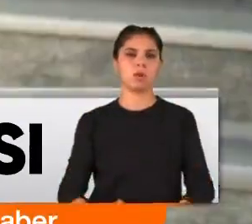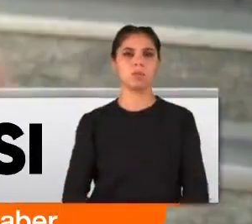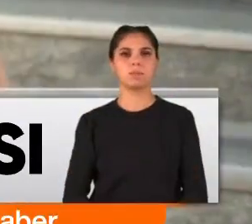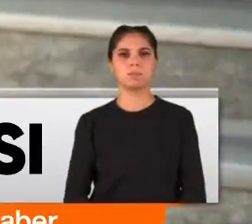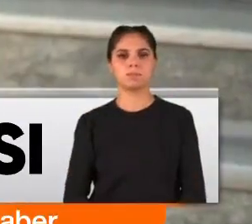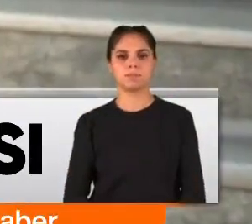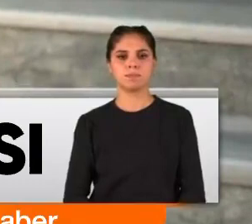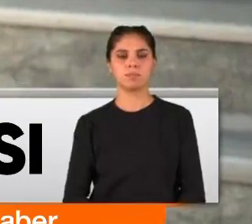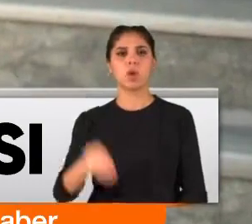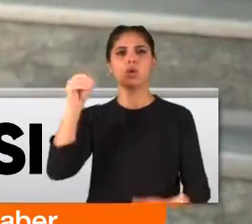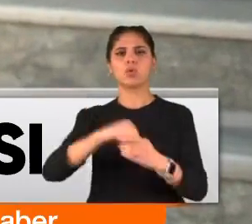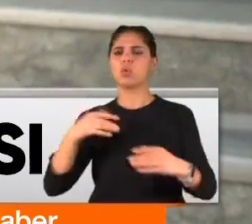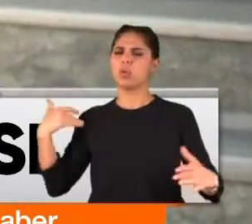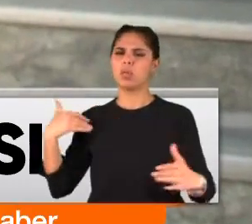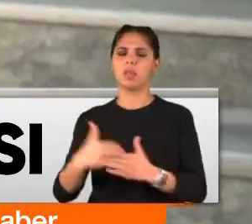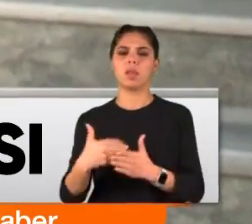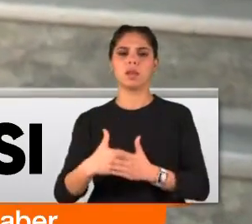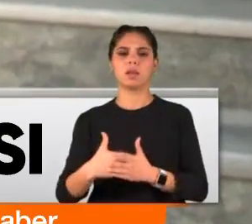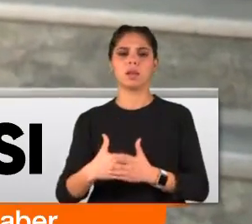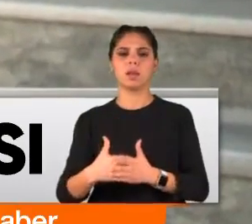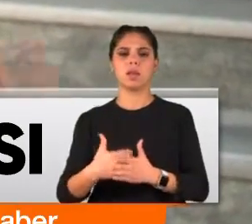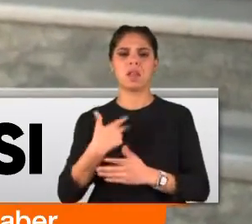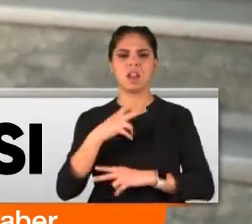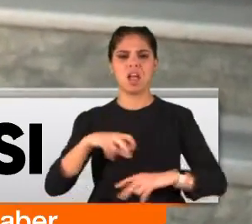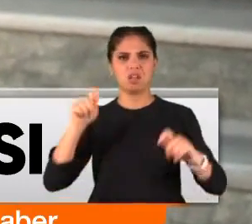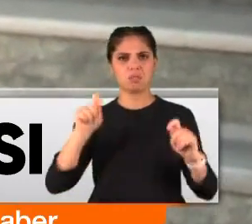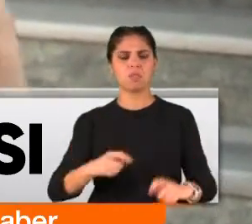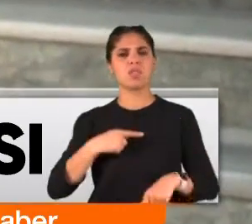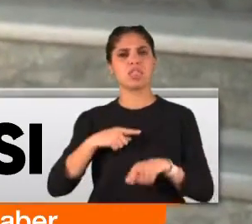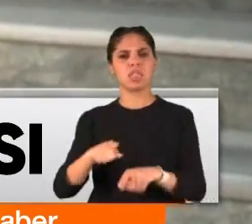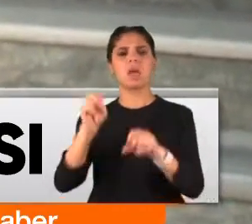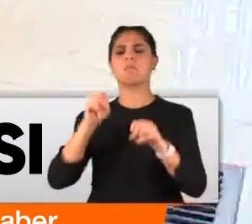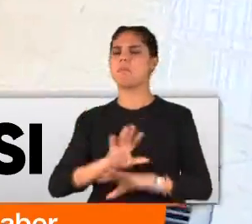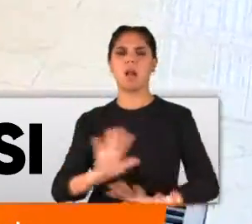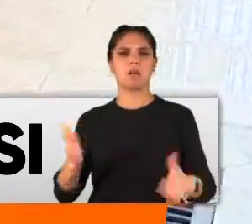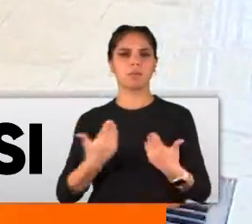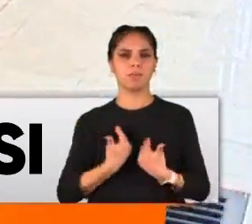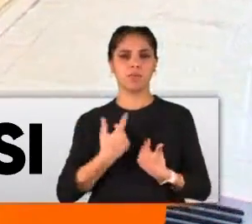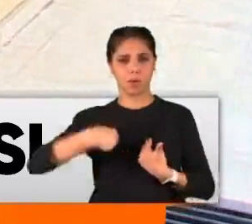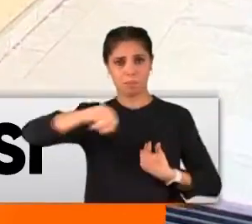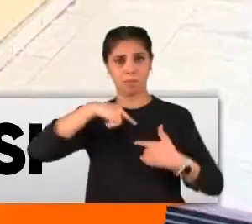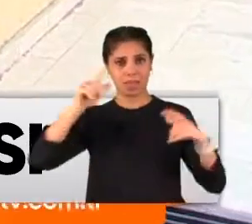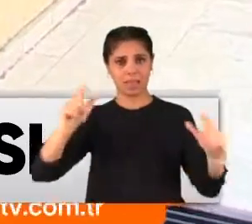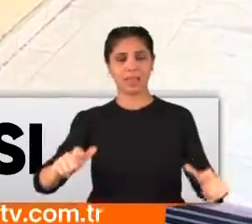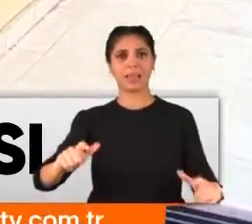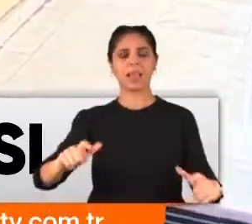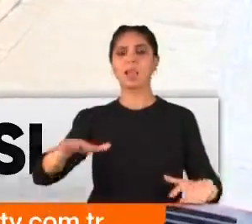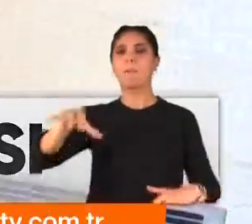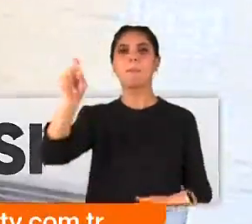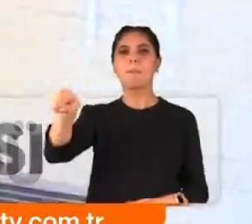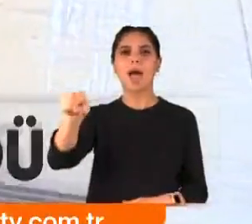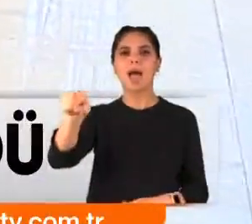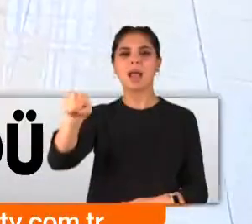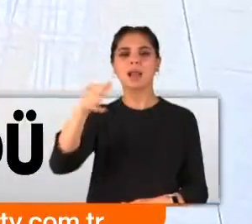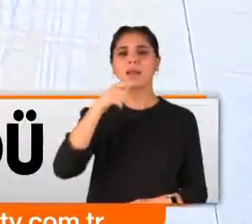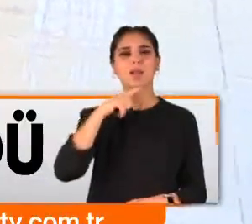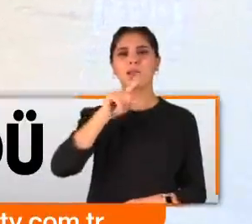çıkacak. Sonuna kadar da arkasındayım, peşindeyim, bırakmayacağım. Biz de buraya geldik rehabilitasyon merkezine